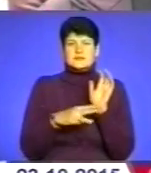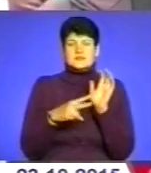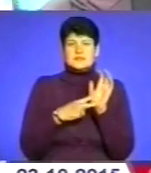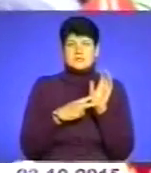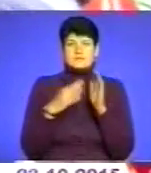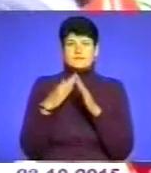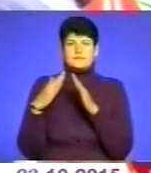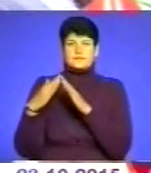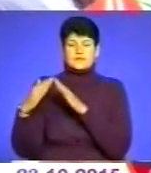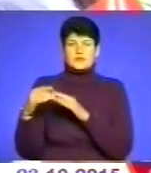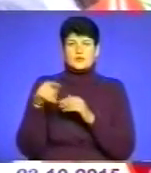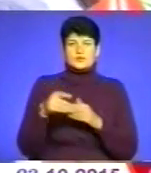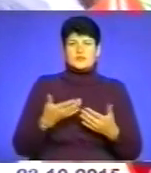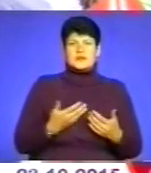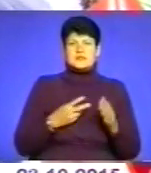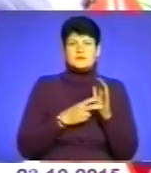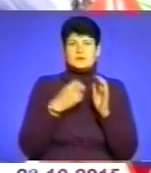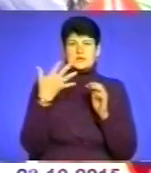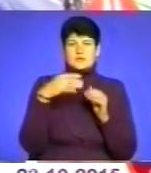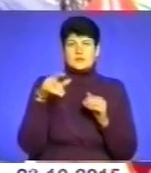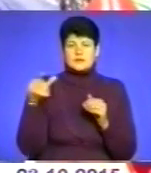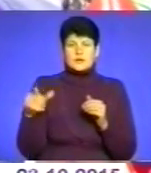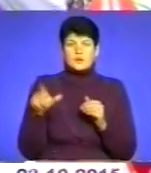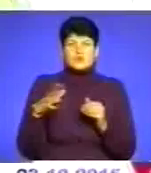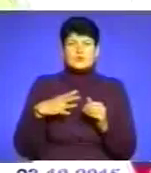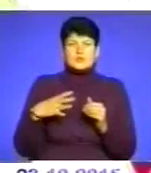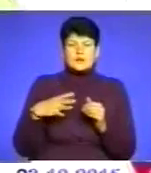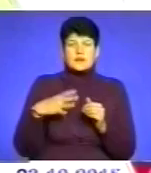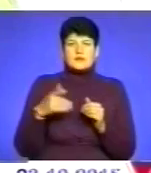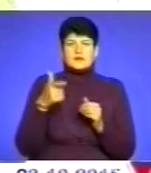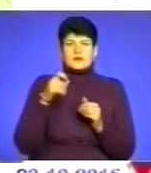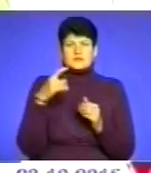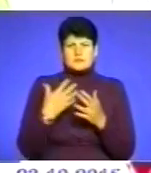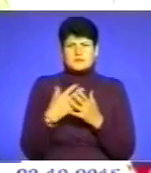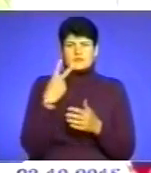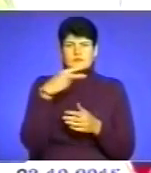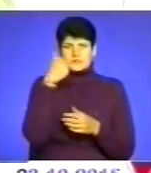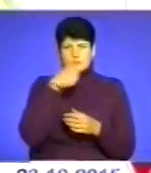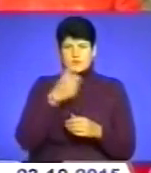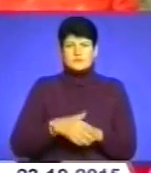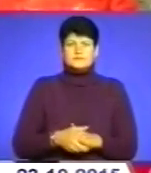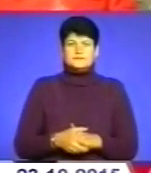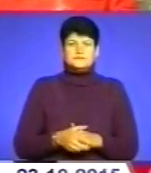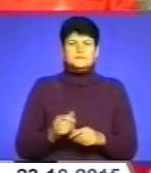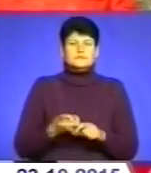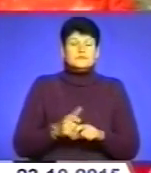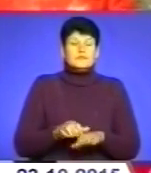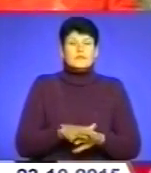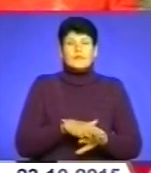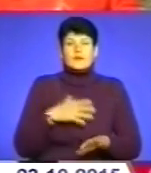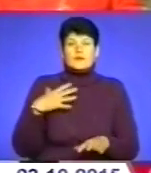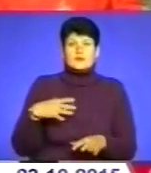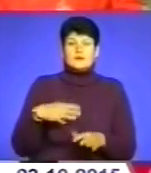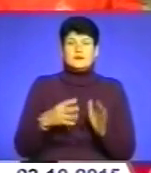тут проживає 750 жителів. Люди чекали на блакитне паливо біля 20 років. Дуже довго ми чекали, 9